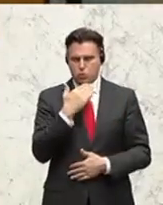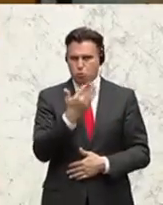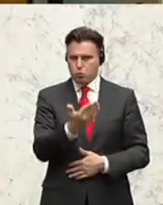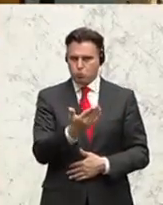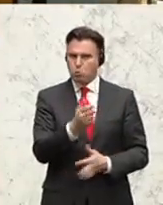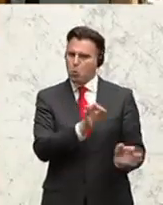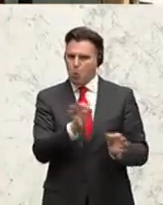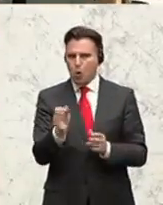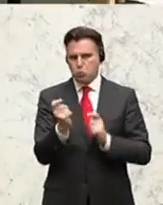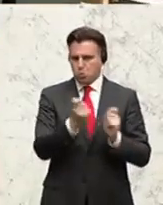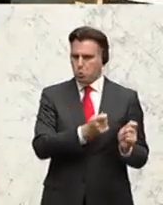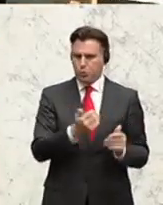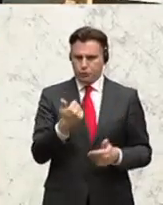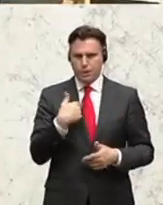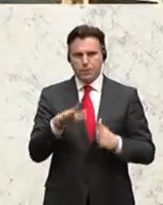Tierschutzsprecherin der Grünen, Christiane Brunner.